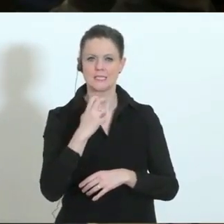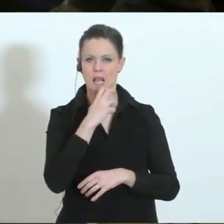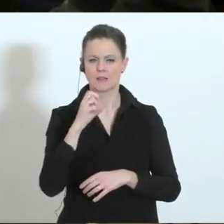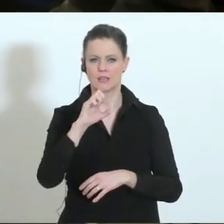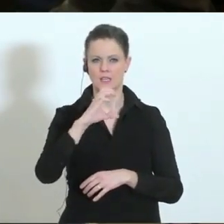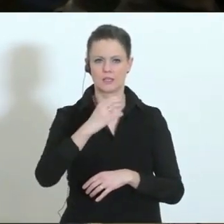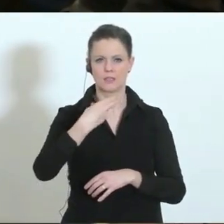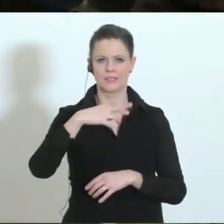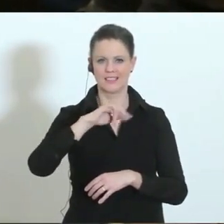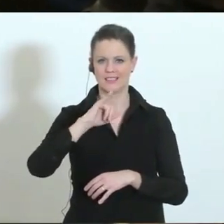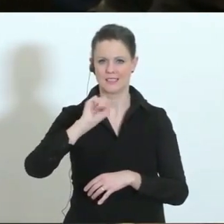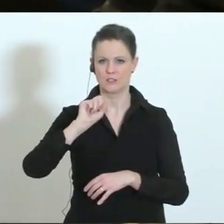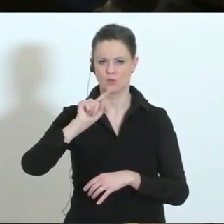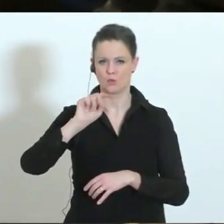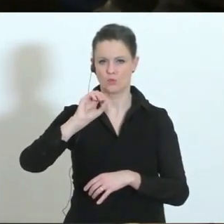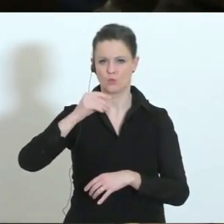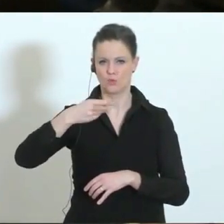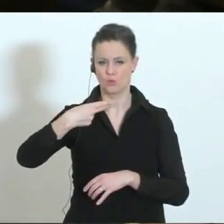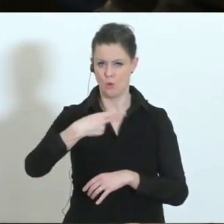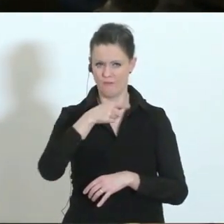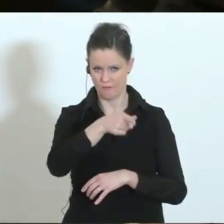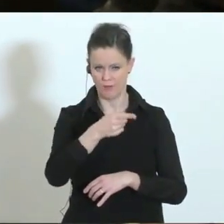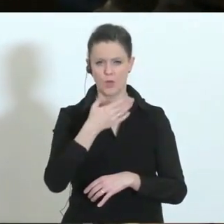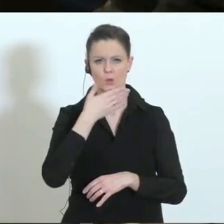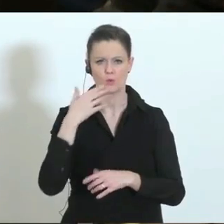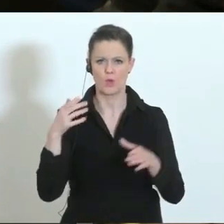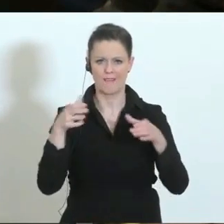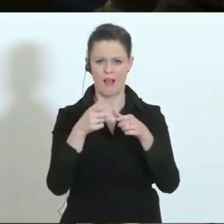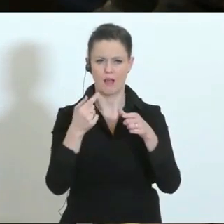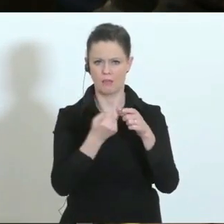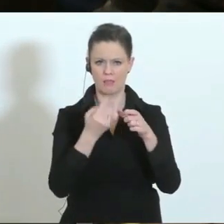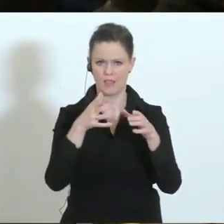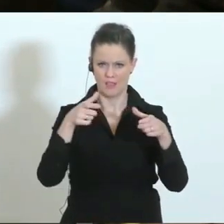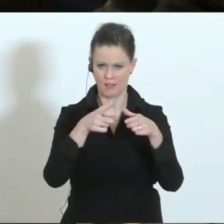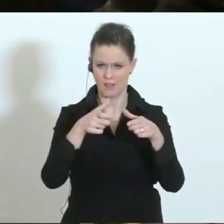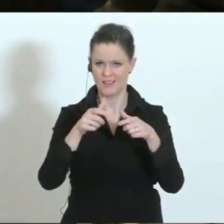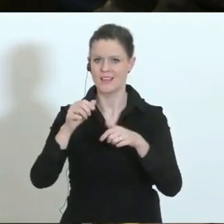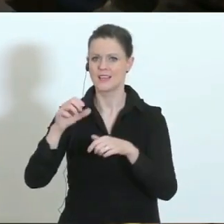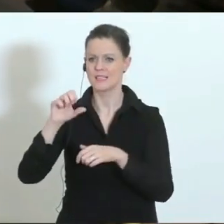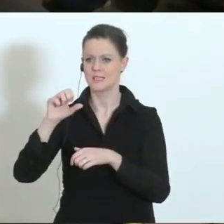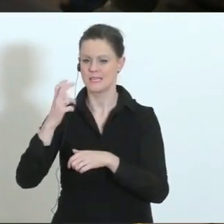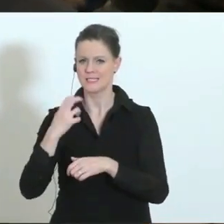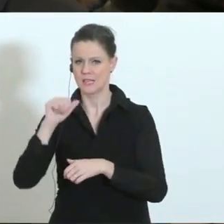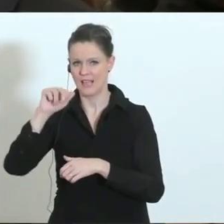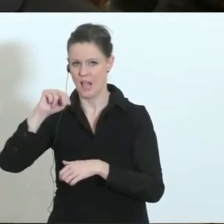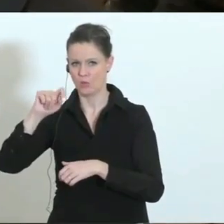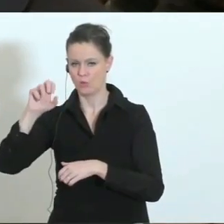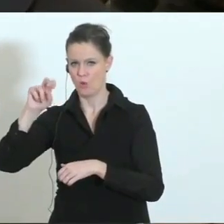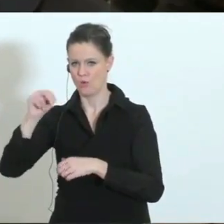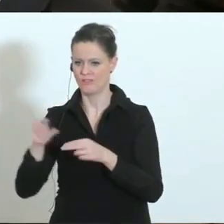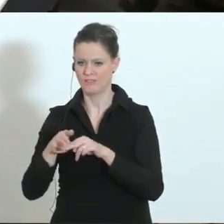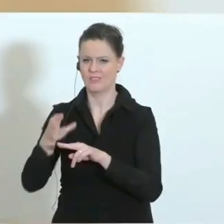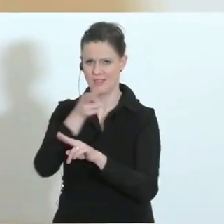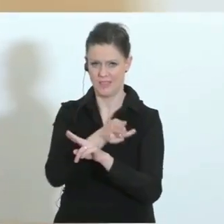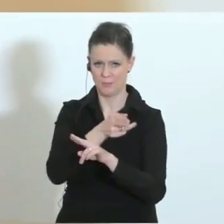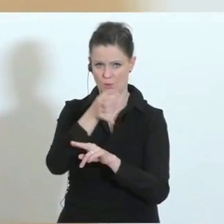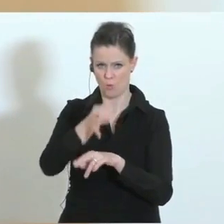umfasst ist, der direkt daneben liegt. Gibt es einen direkten Grundwirtschaft neben St. Anton, ist das die? Ich schaue mir das an.